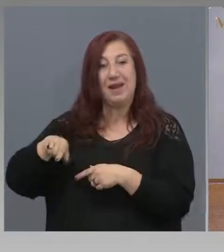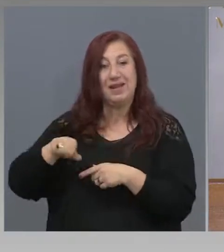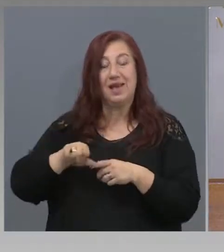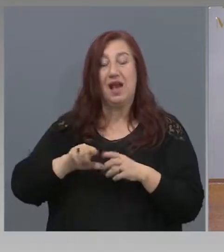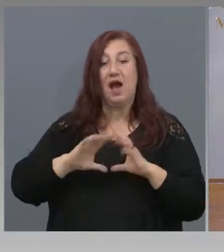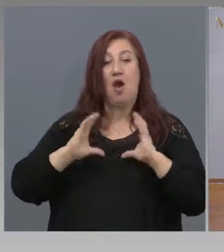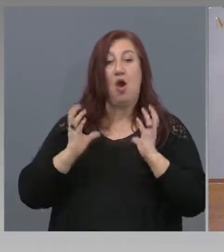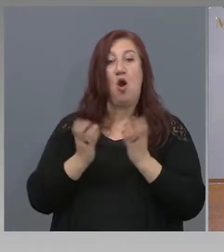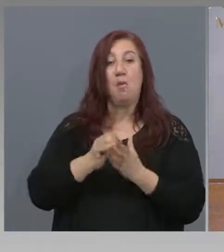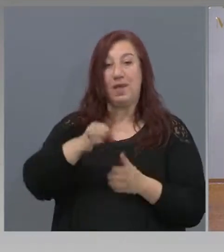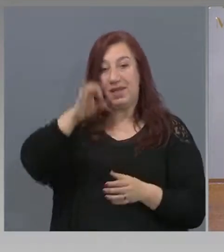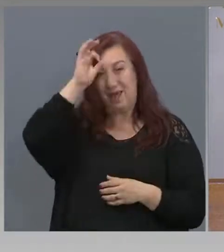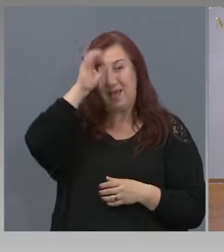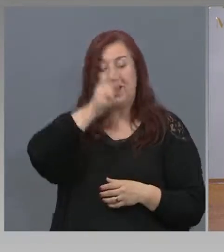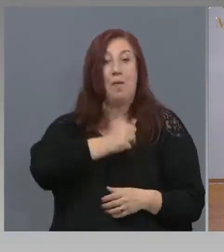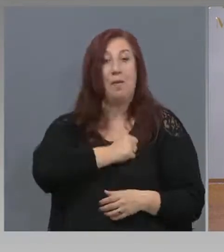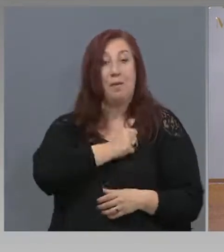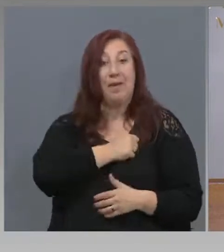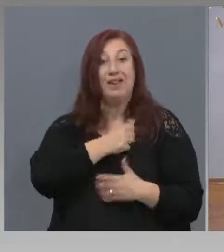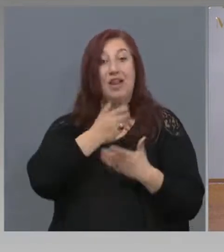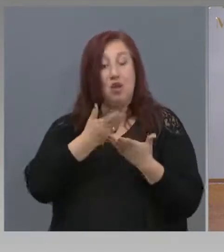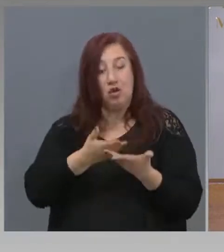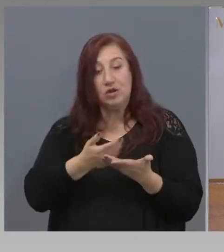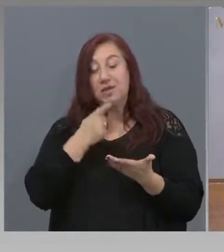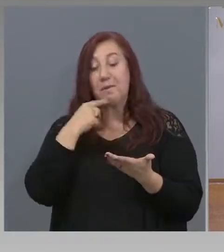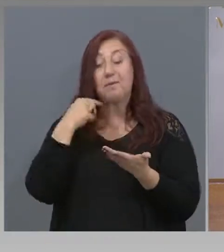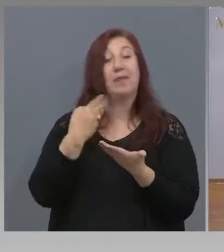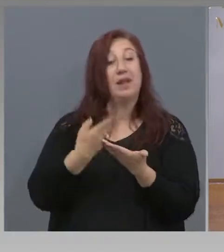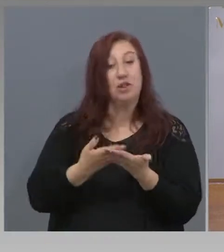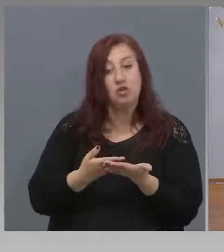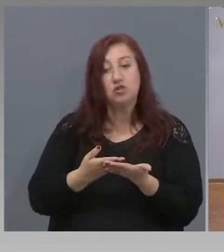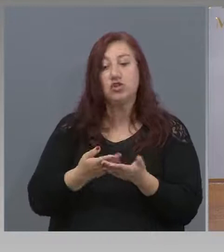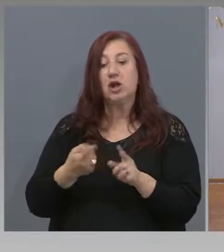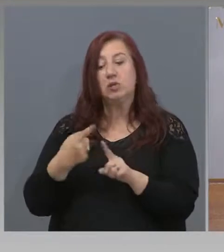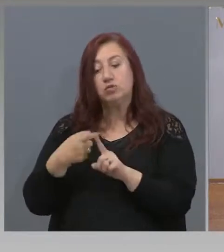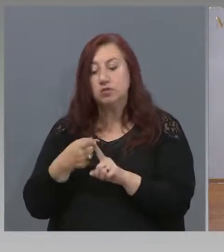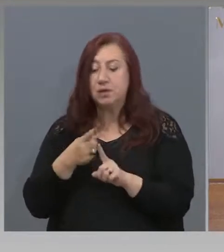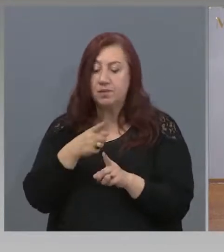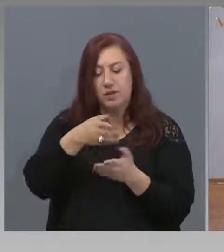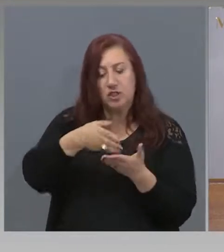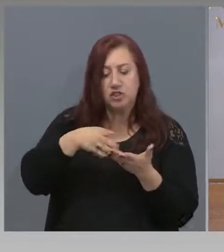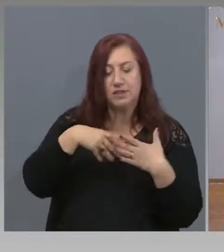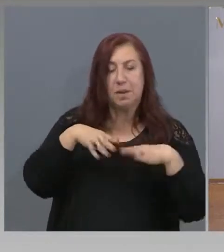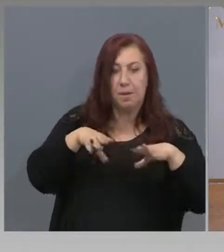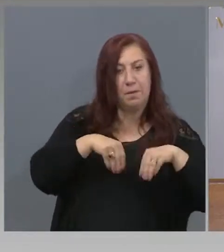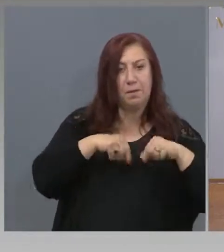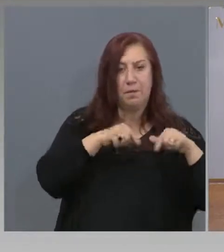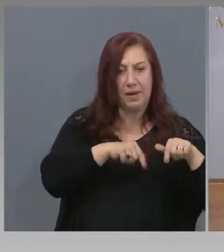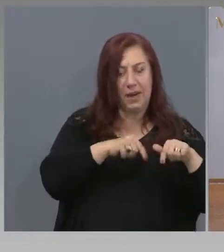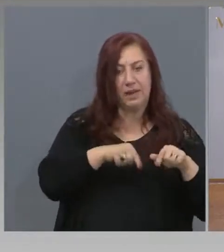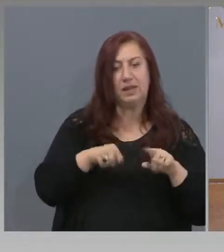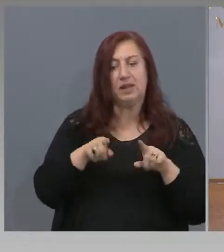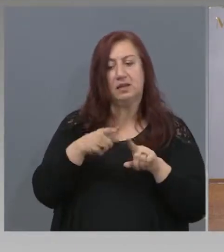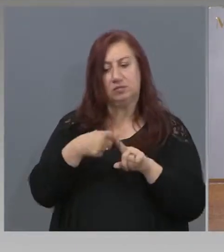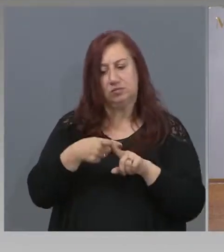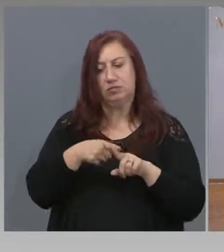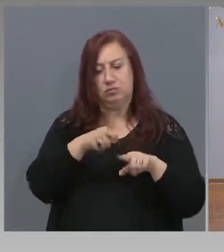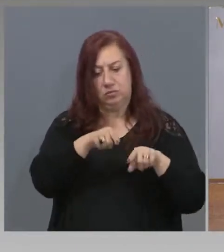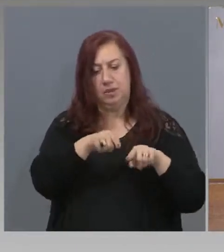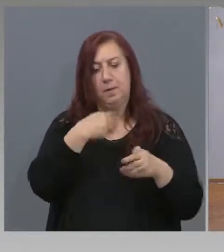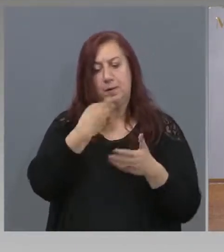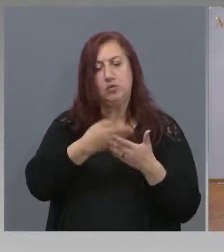или предлагат за обсъждане, една част от тях, една част бяха прияти и от парламент, и